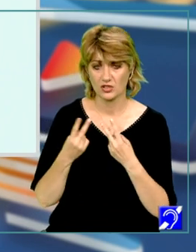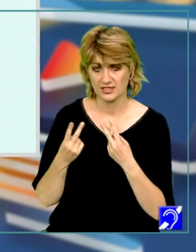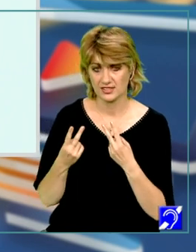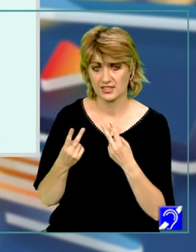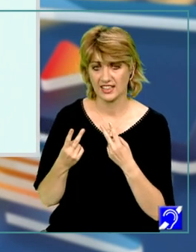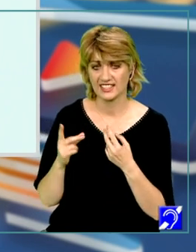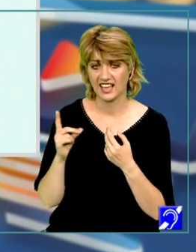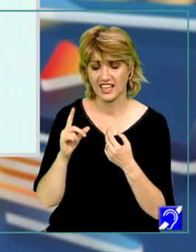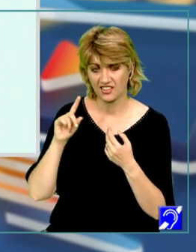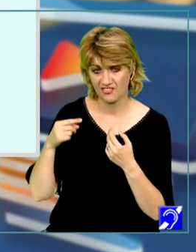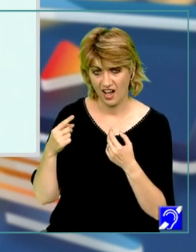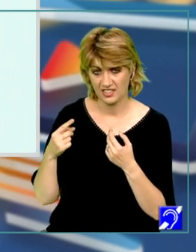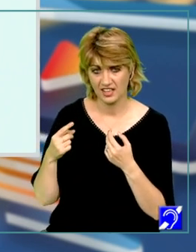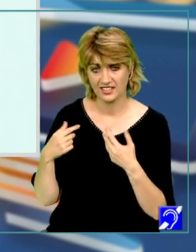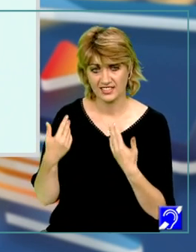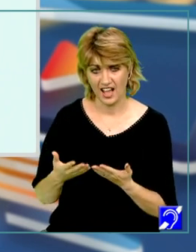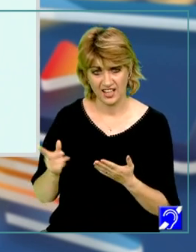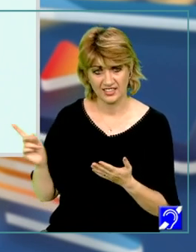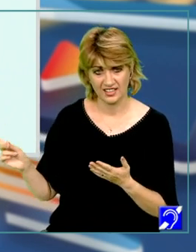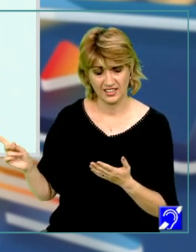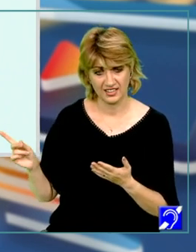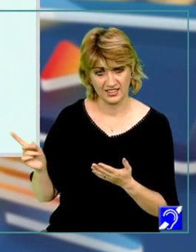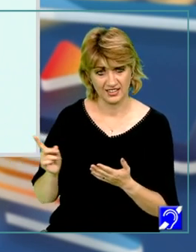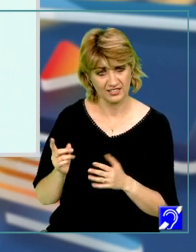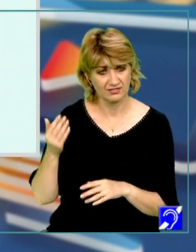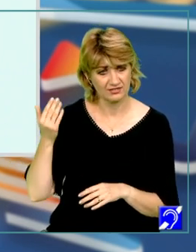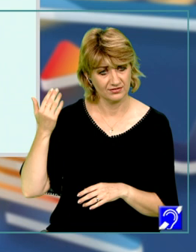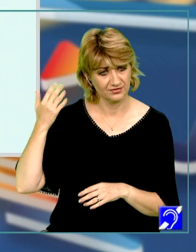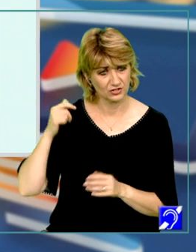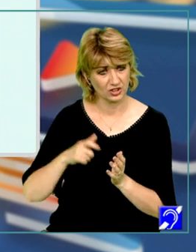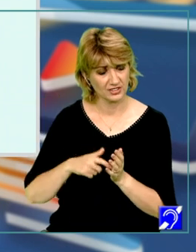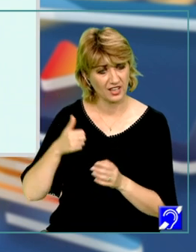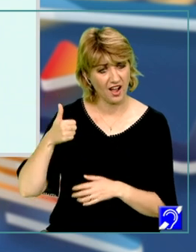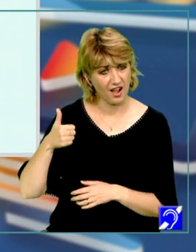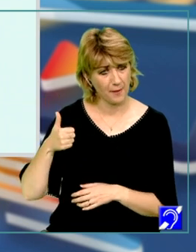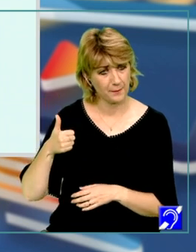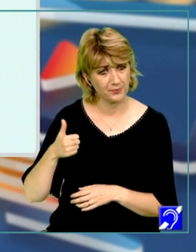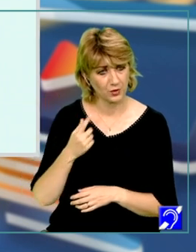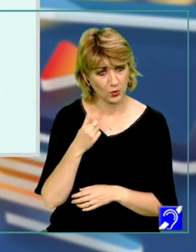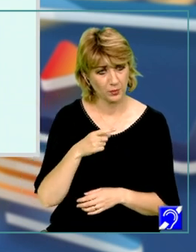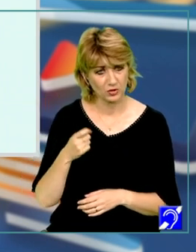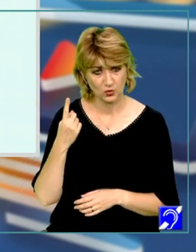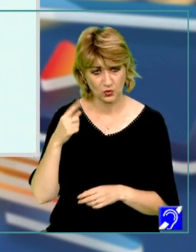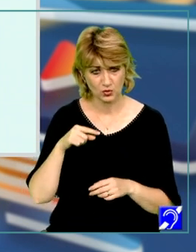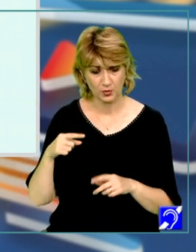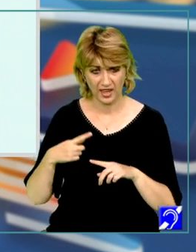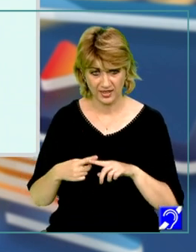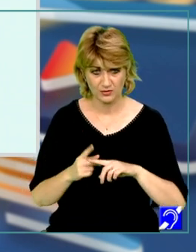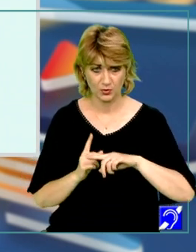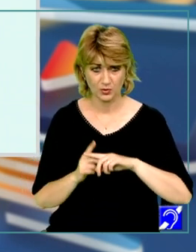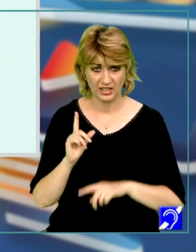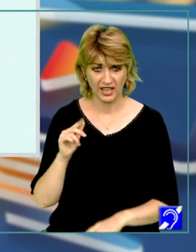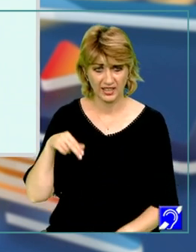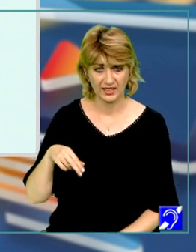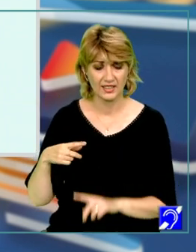derivata care este dată în enunțul acelei cerințe a. Adică 1 minus 1 supra x plus